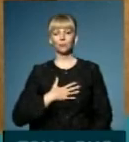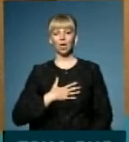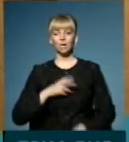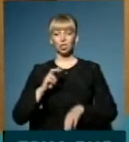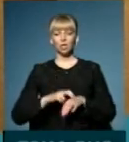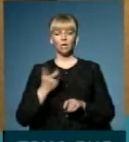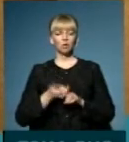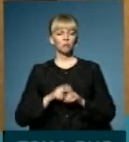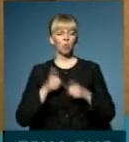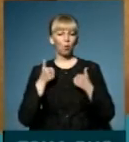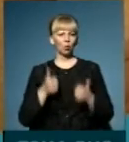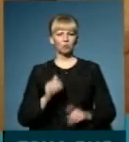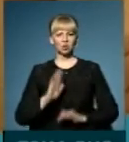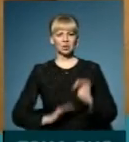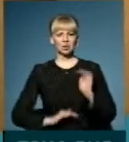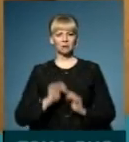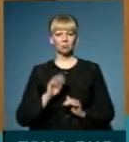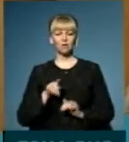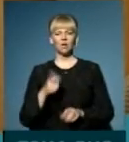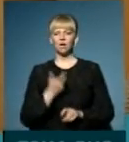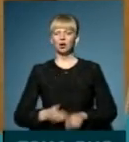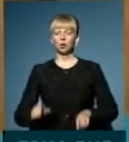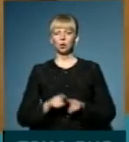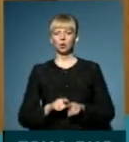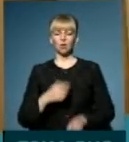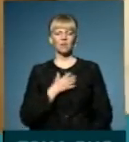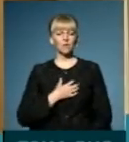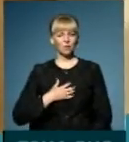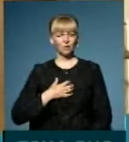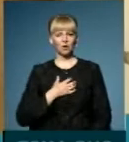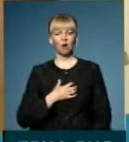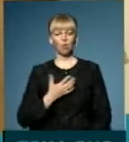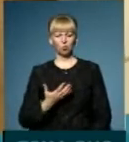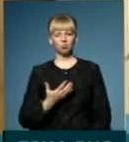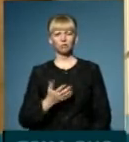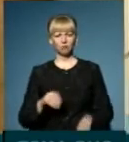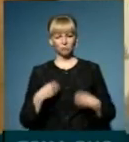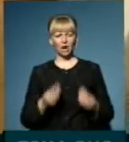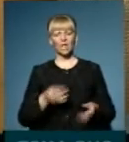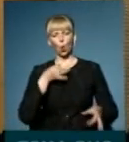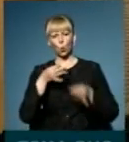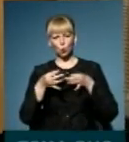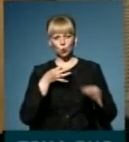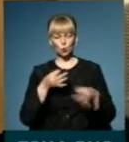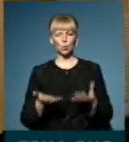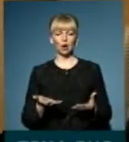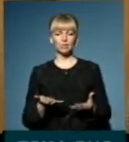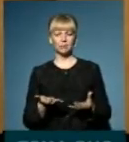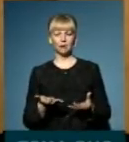лікар дуже хороший спеціаліст, він дуже такі вагові дає консультації,